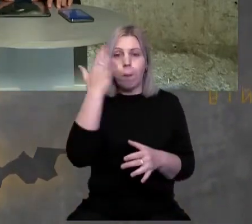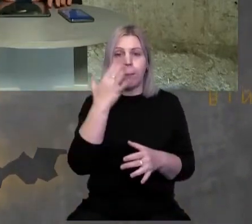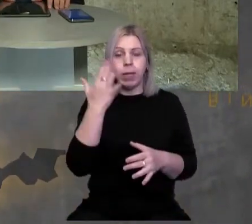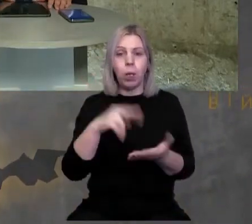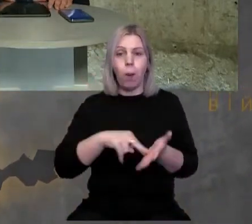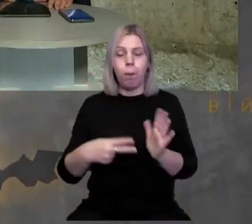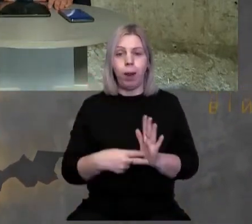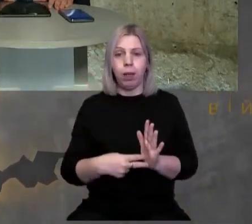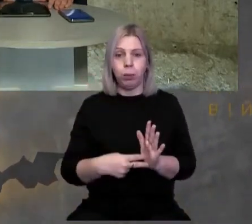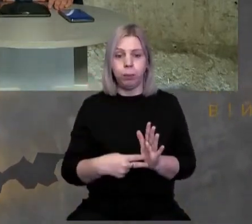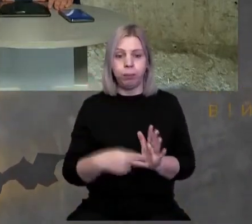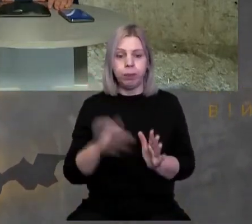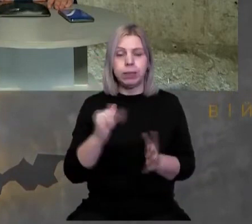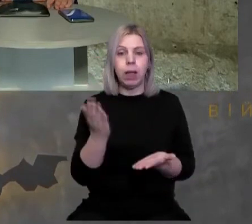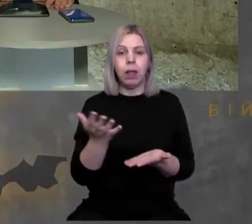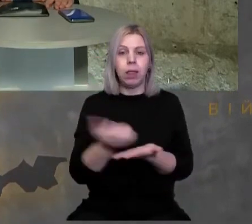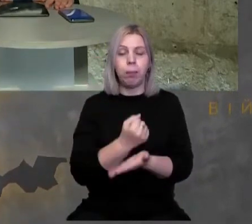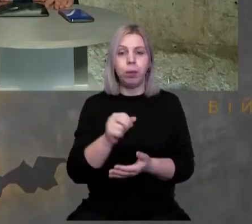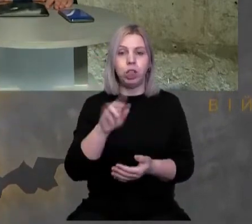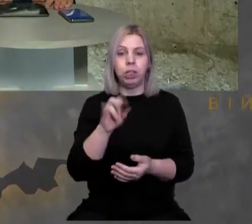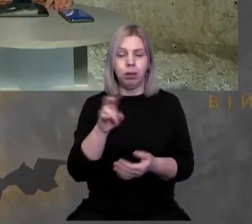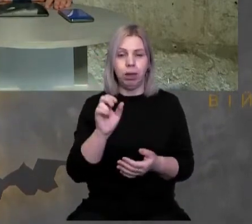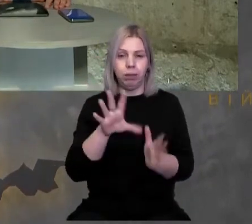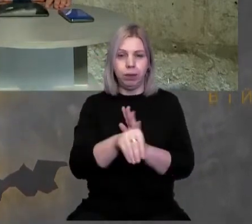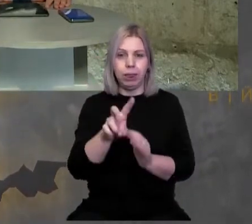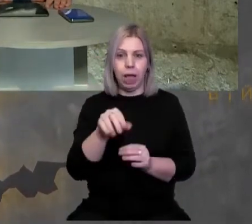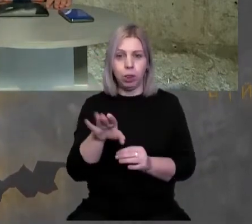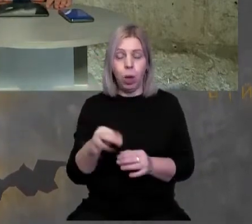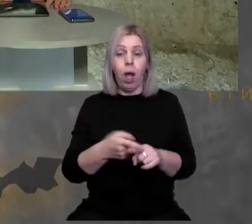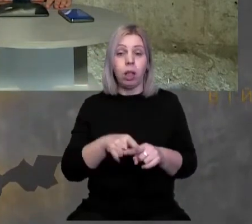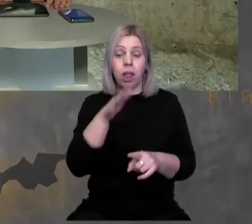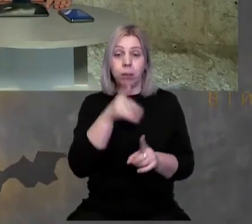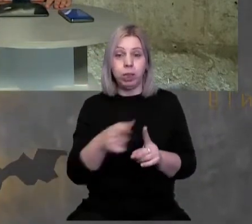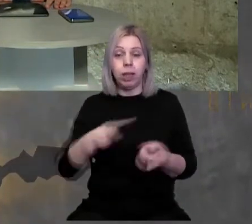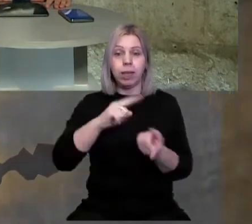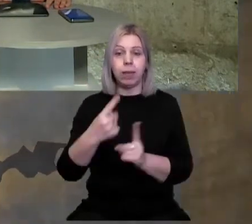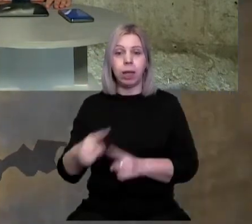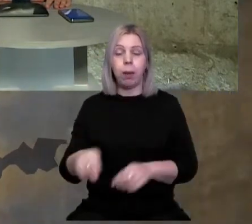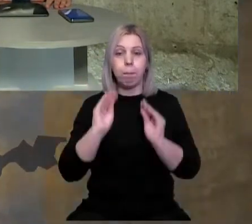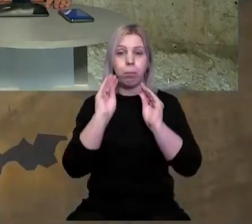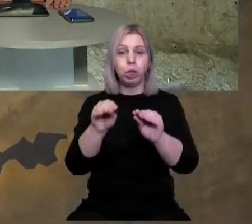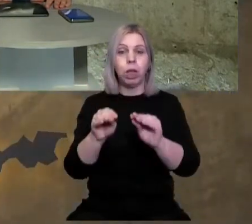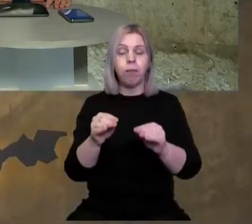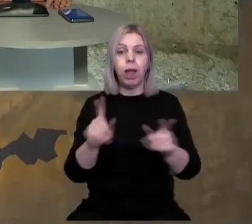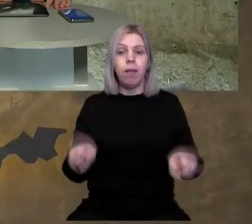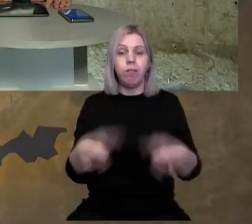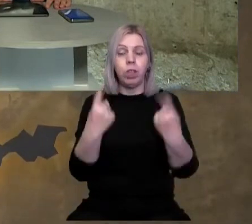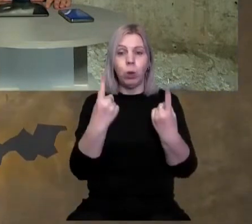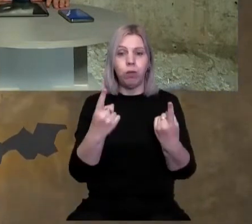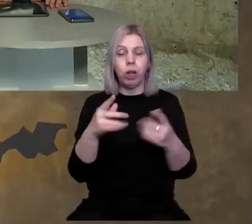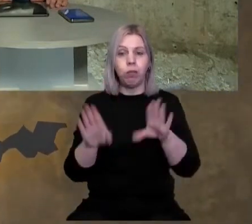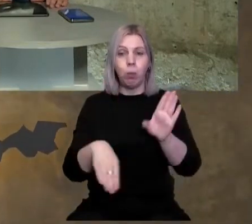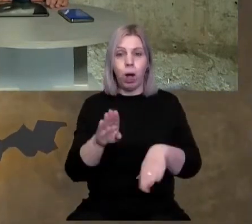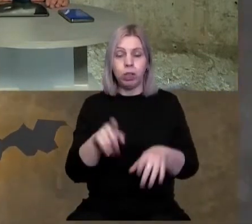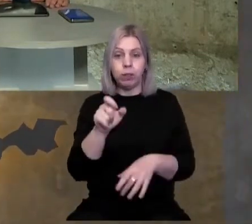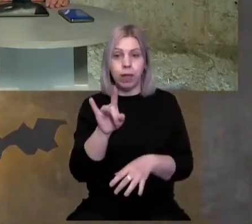плану набуття членства в НАТО. А тим часом на Закарпатті відновили і в